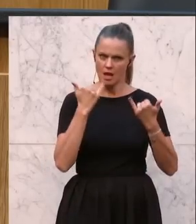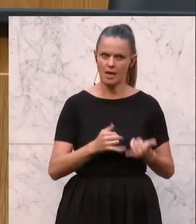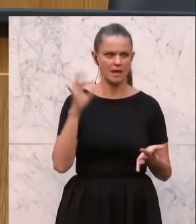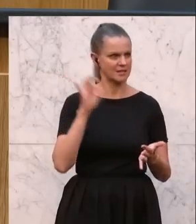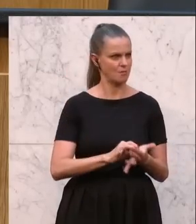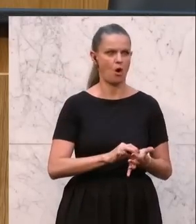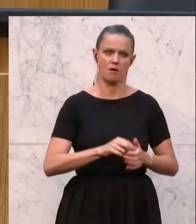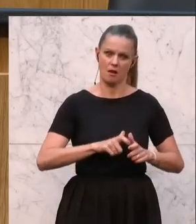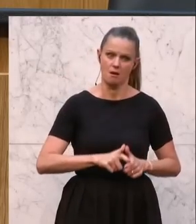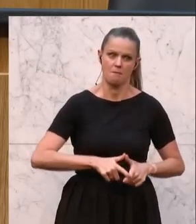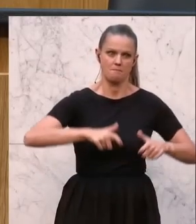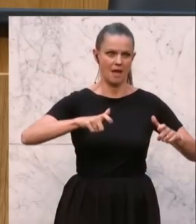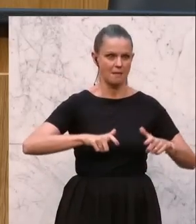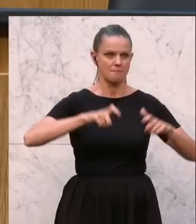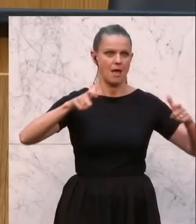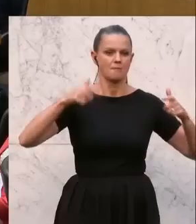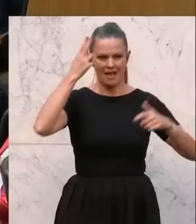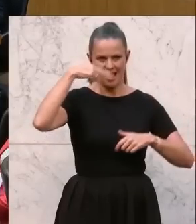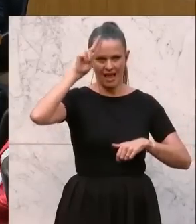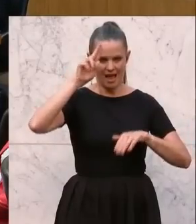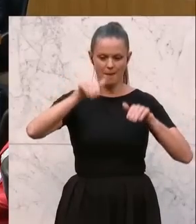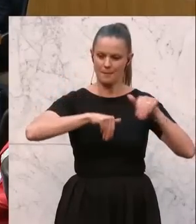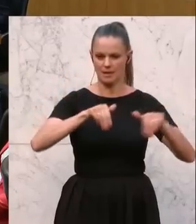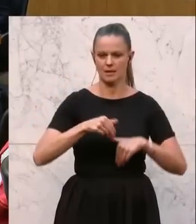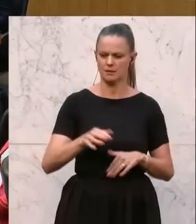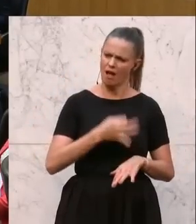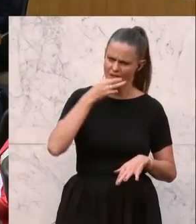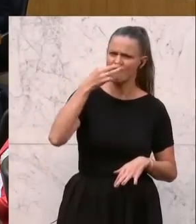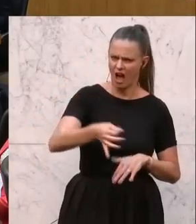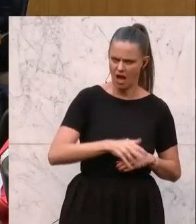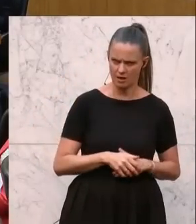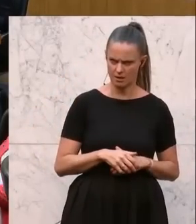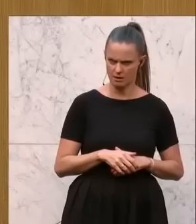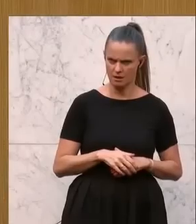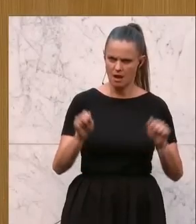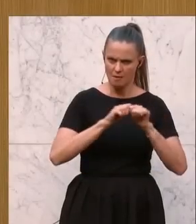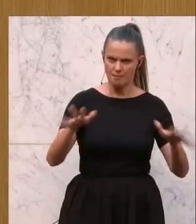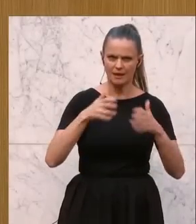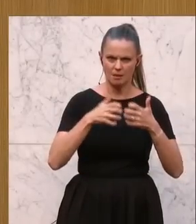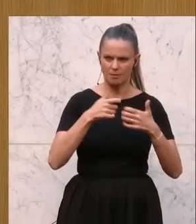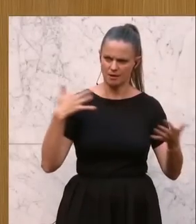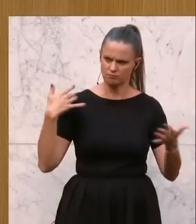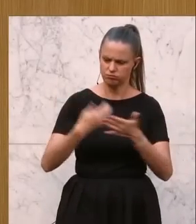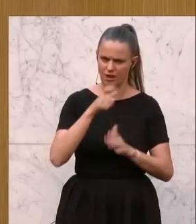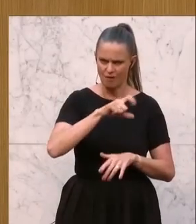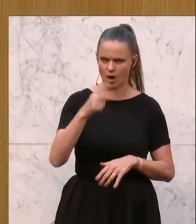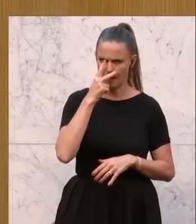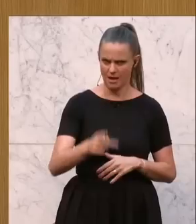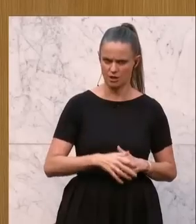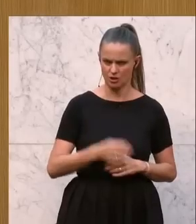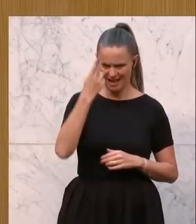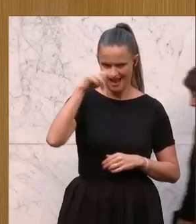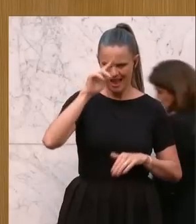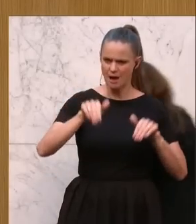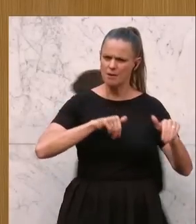absolut überhaupt. Herr Minister, ich frage Sie, ich habe mir die Medienberichte der letzten Wochen angeschaut. Herr